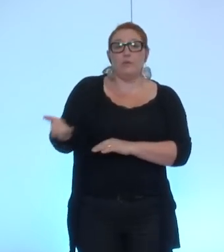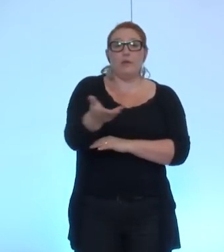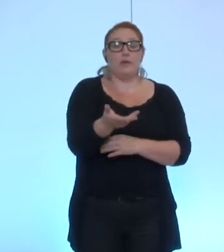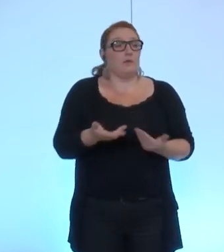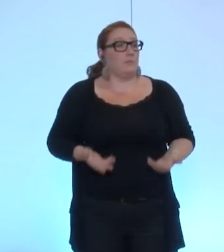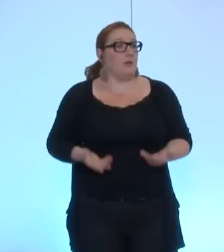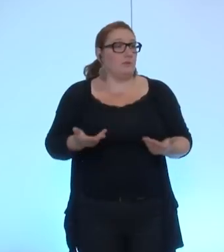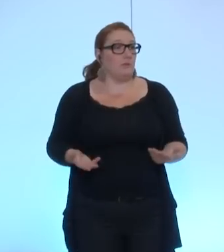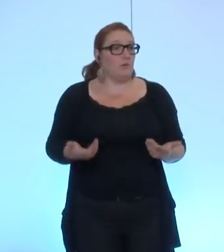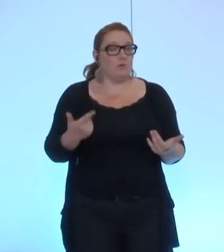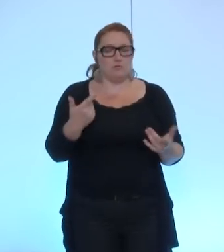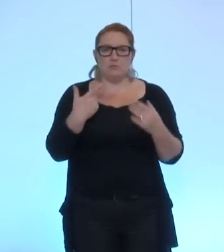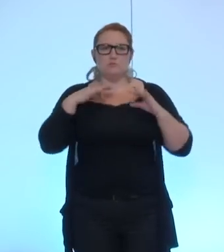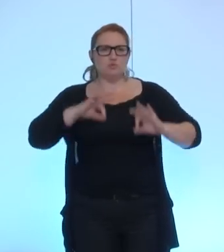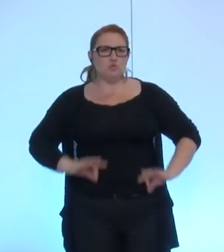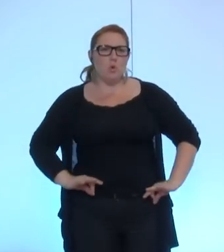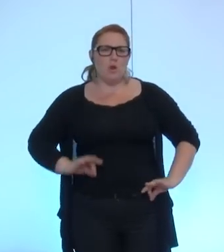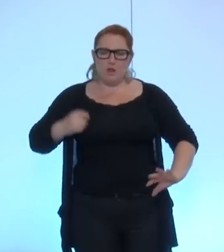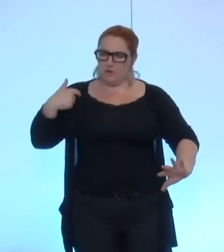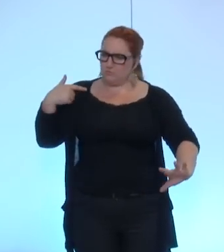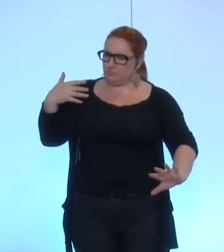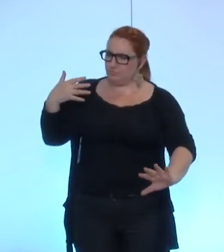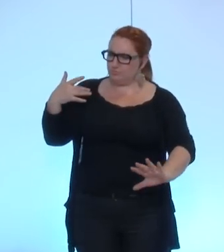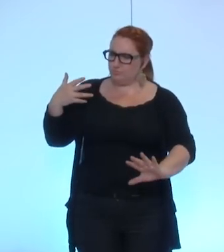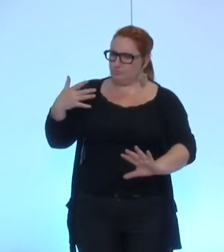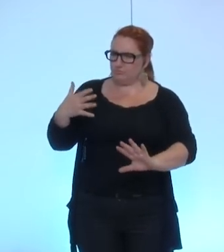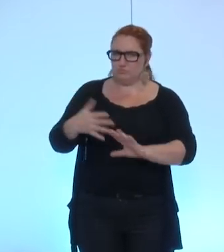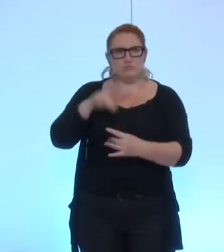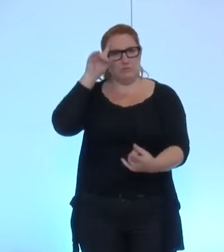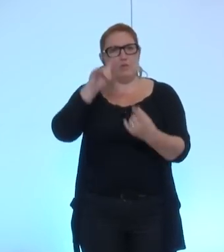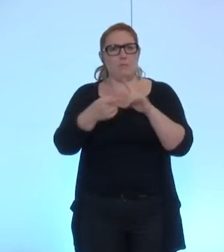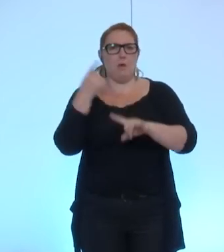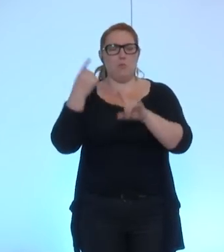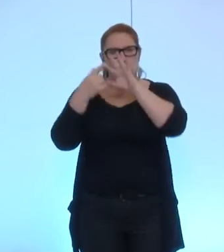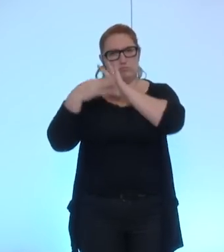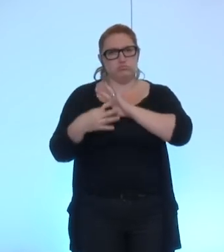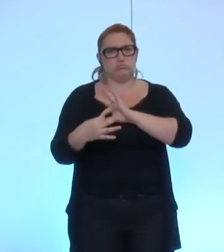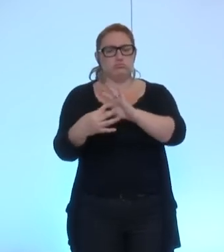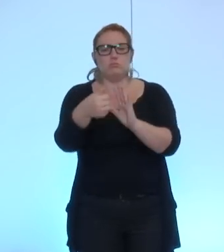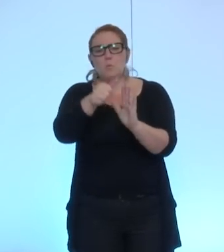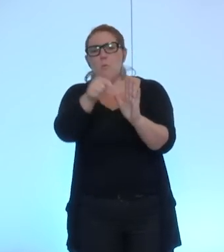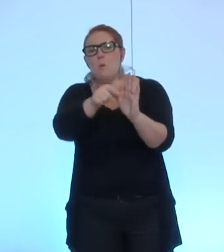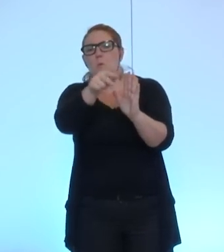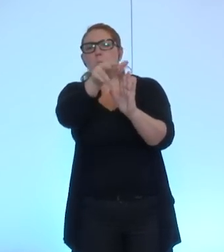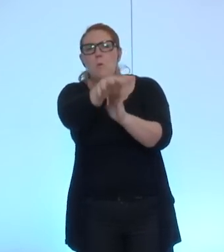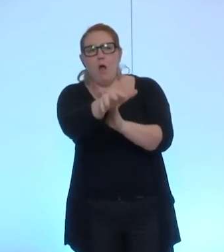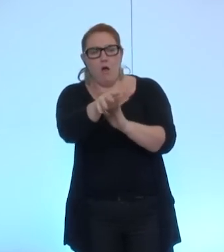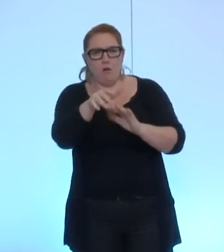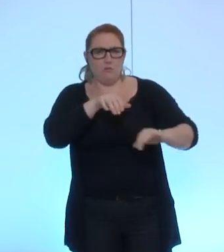dure dans notre ville depuis quelques années et qui continuera également dans les mois à venir à nous mobiliser.